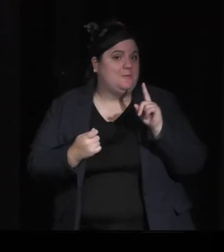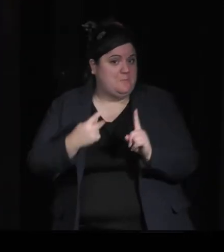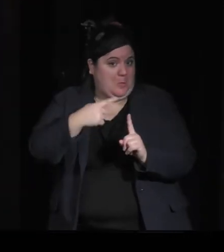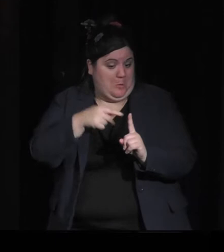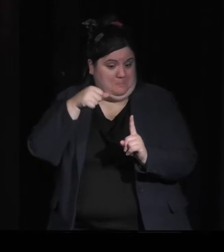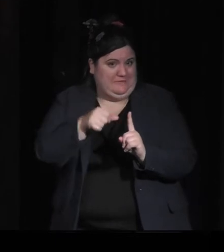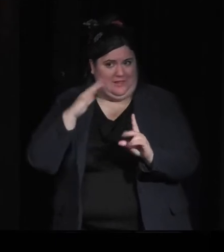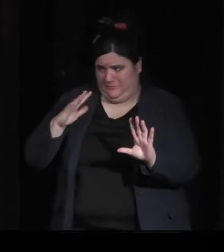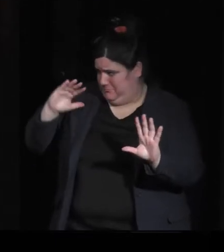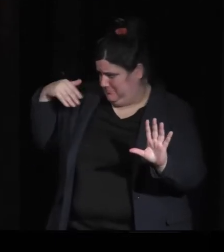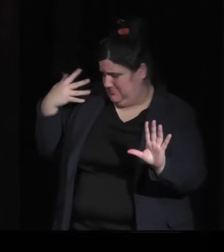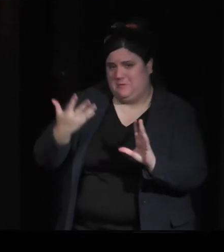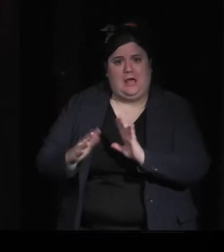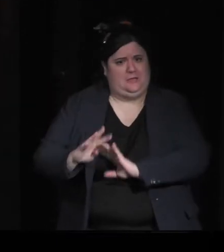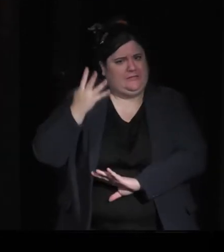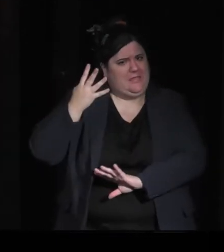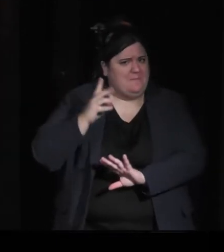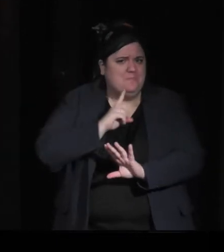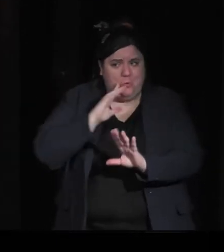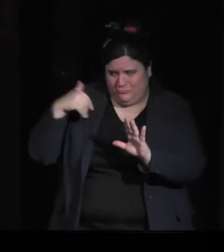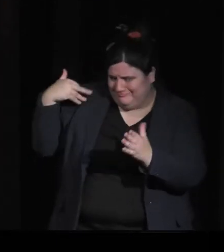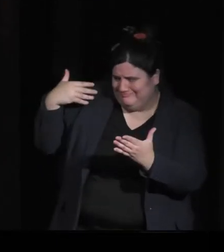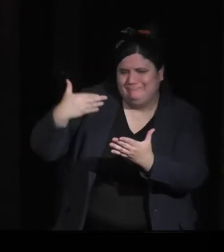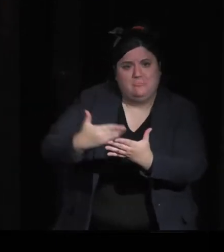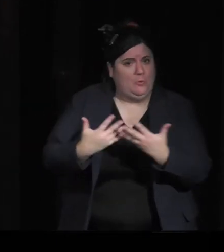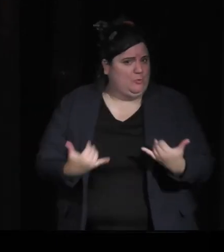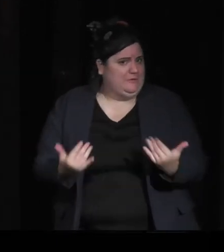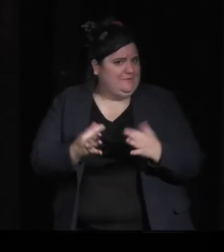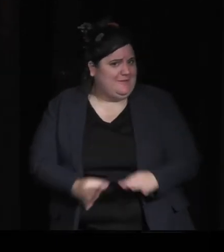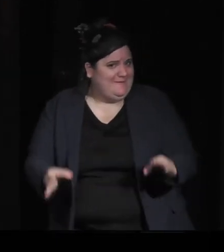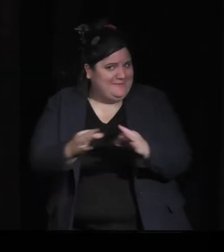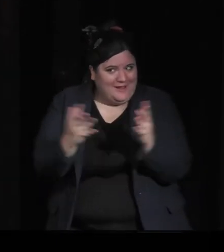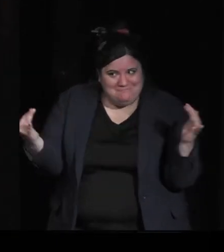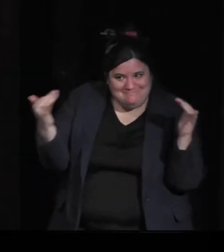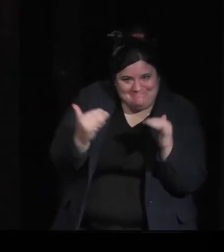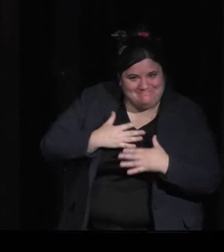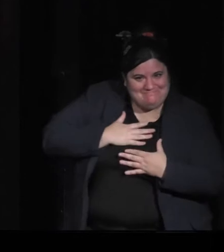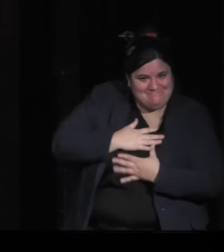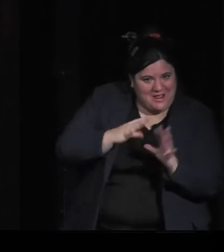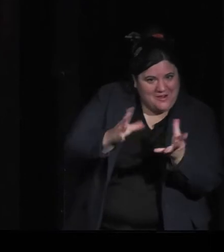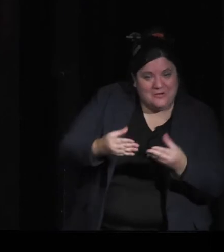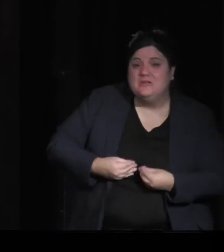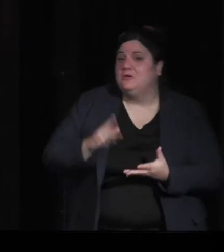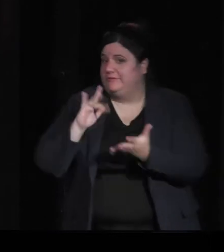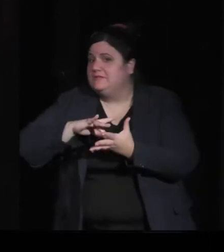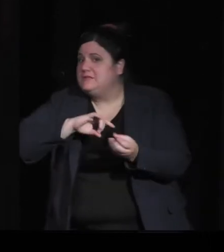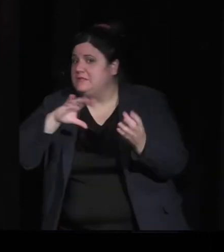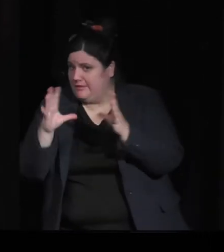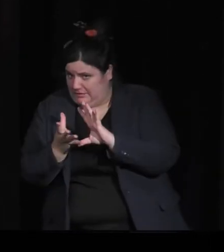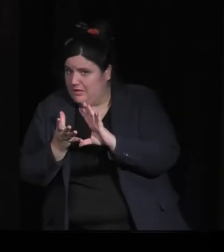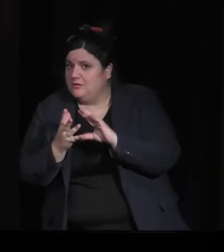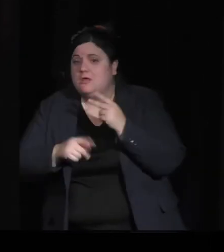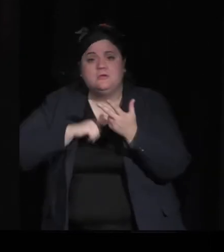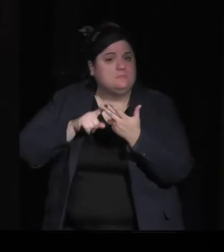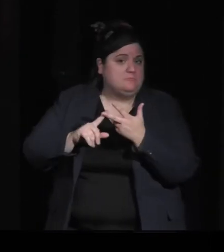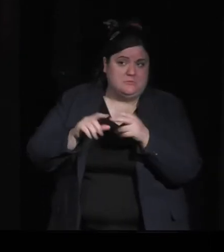bien commencé. On est donc très heureux de vous retrouver à la fois dans la salle ici au centre Pompidou et aussi sur internet, sur notre site et sur les réseaux